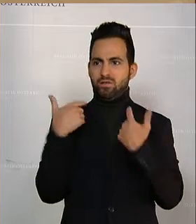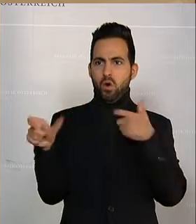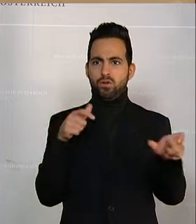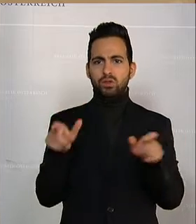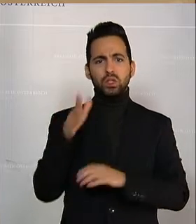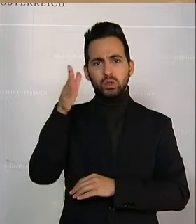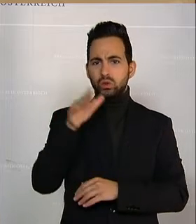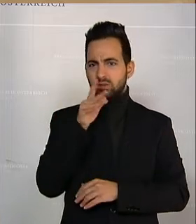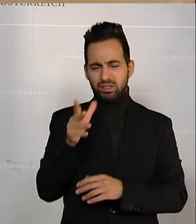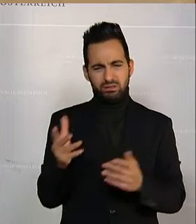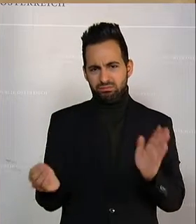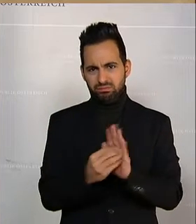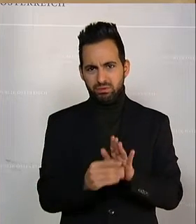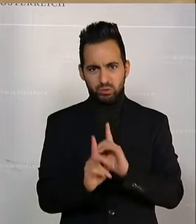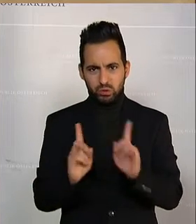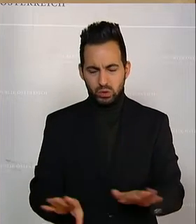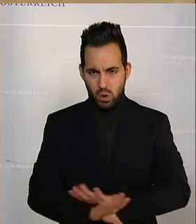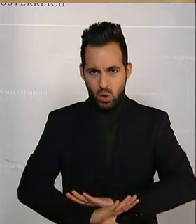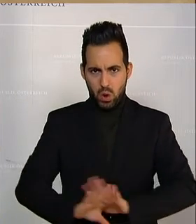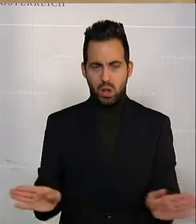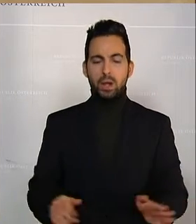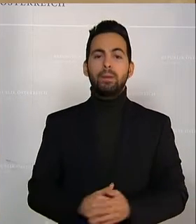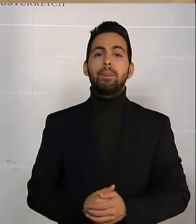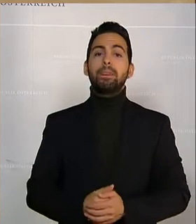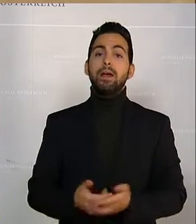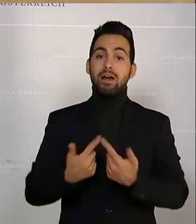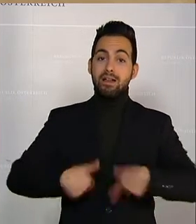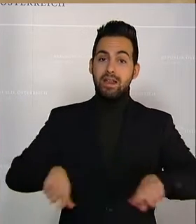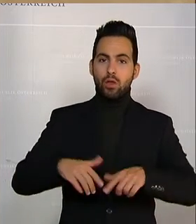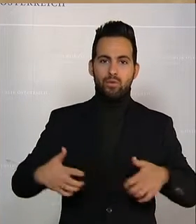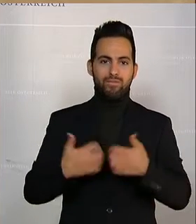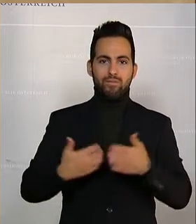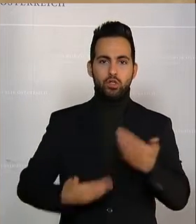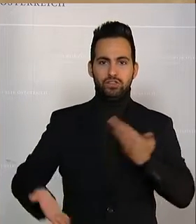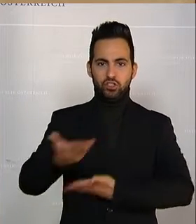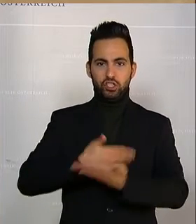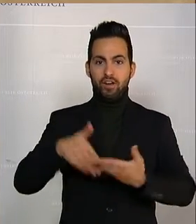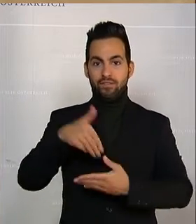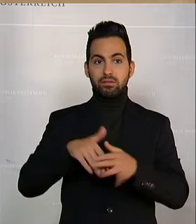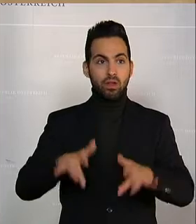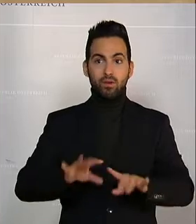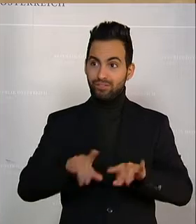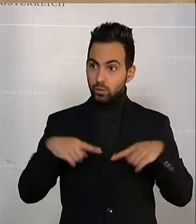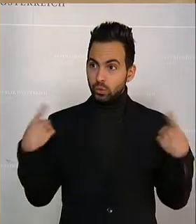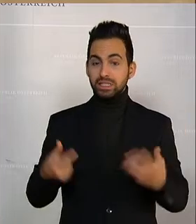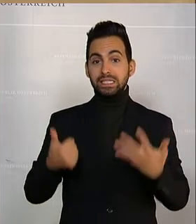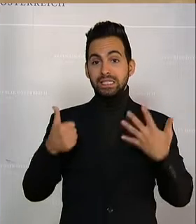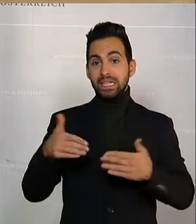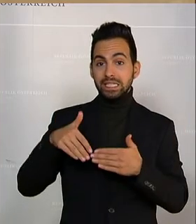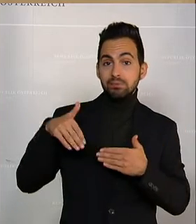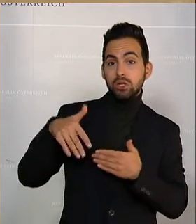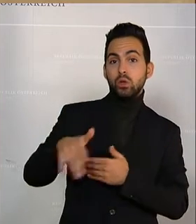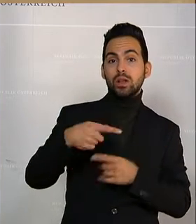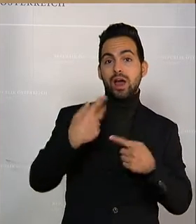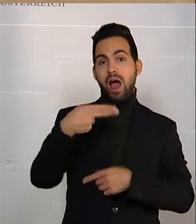für die Zukunft wie ich angedacht. Die Land- und Forstwirtschaft erhält und pflegt 6 Millionen Hektar